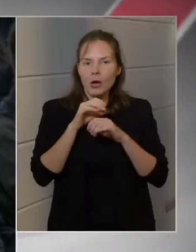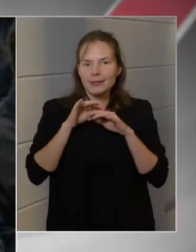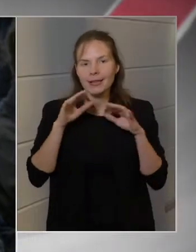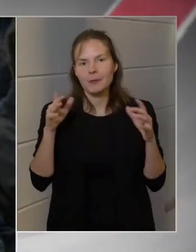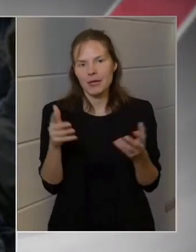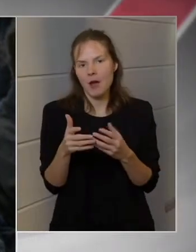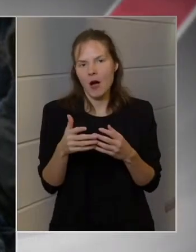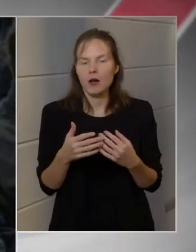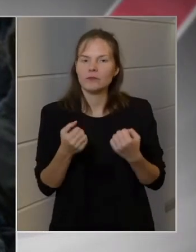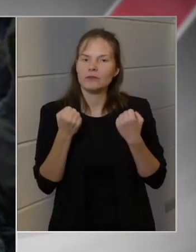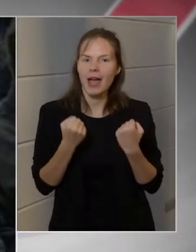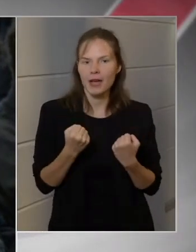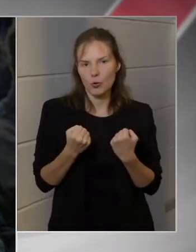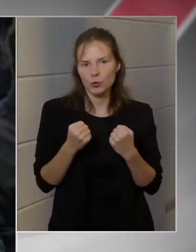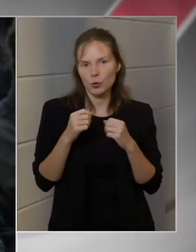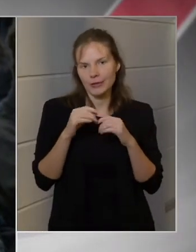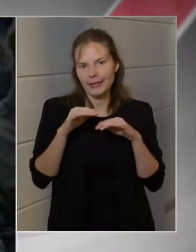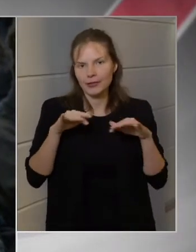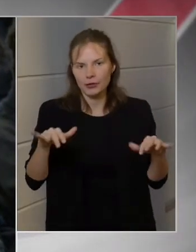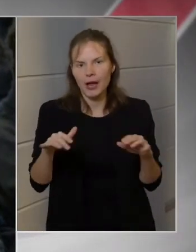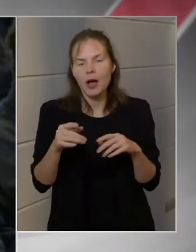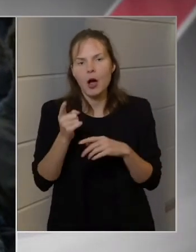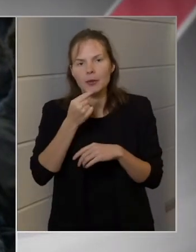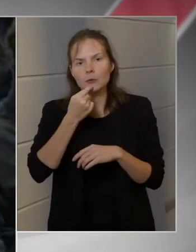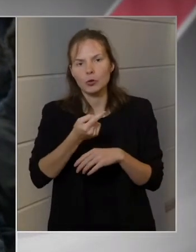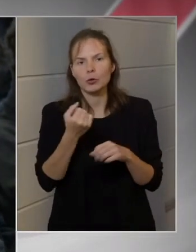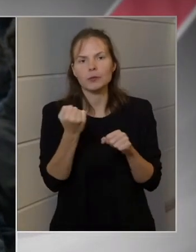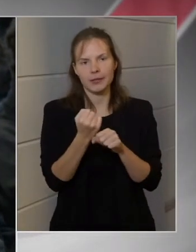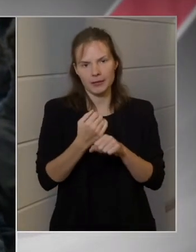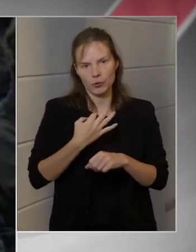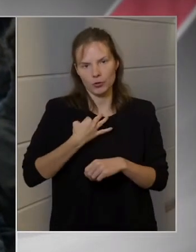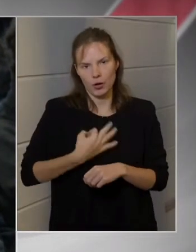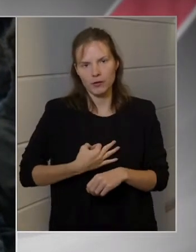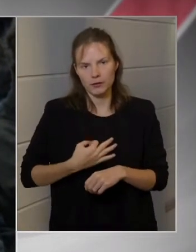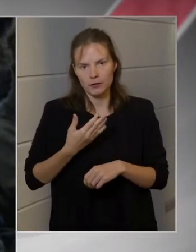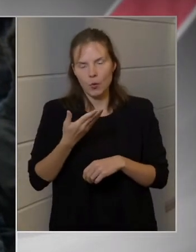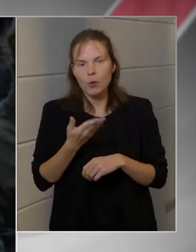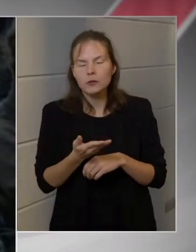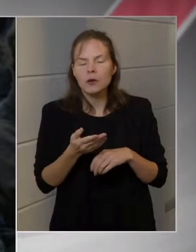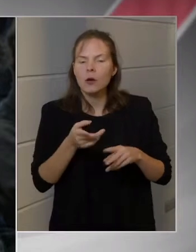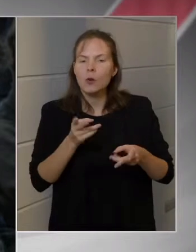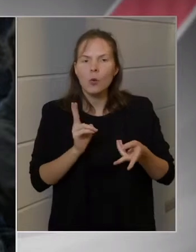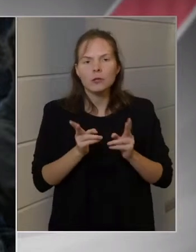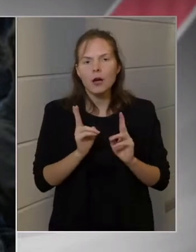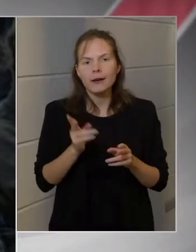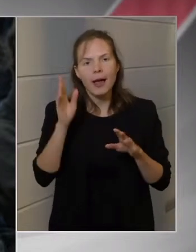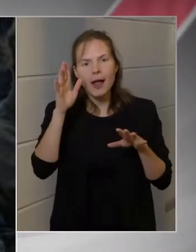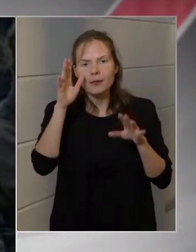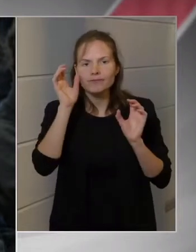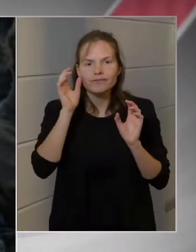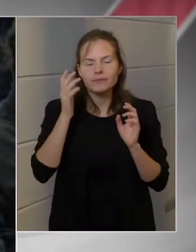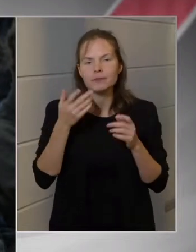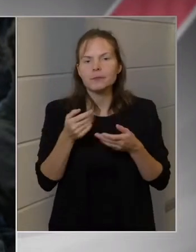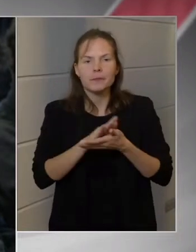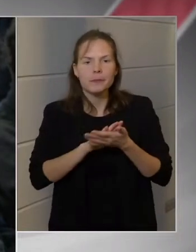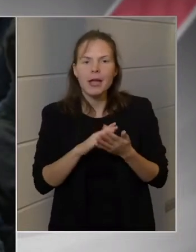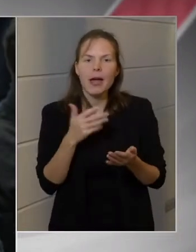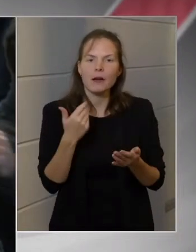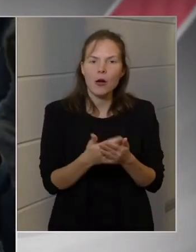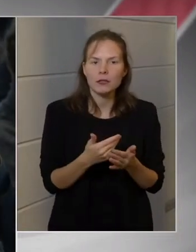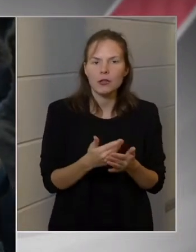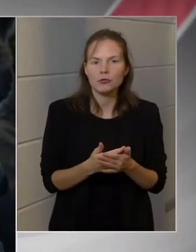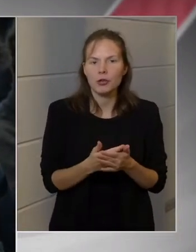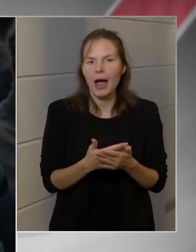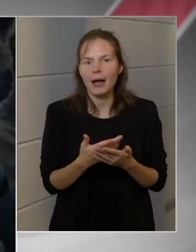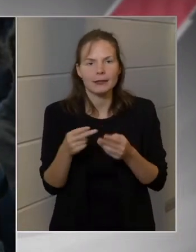alkalmával, amit idézett a biztos asszonytól, ezt hogy kell érteni? Tehát milyen gazdasági